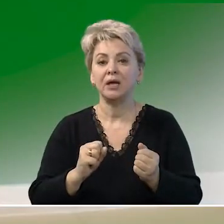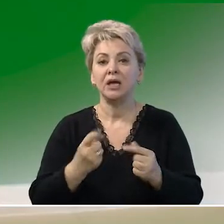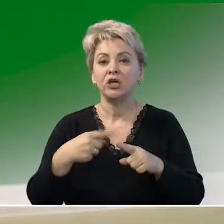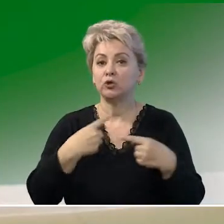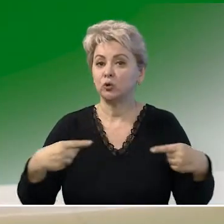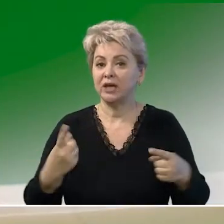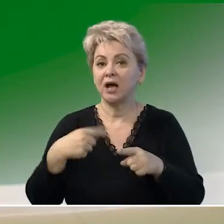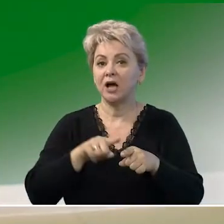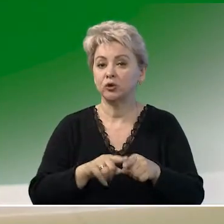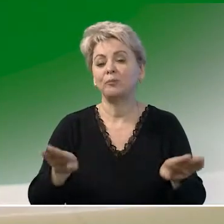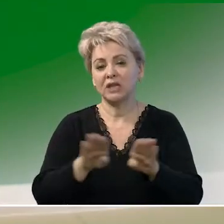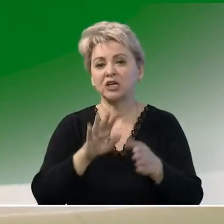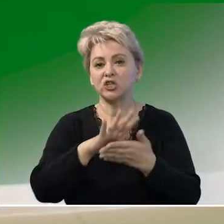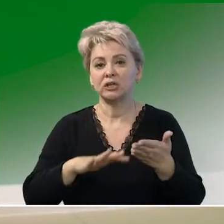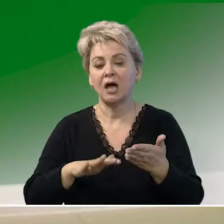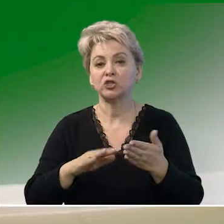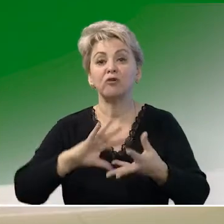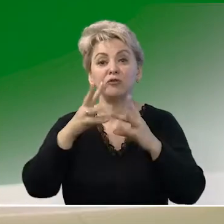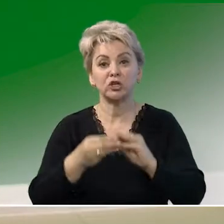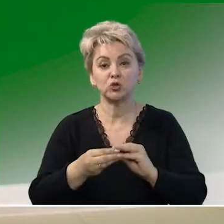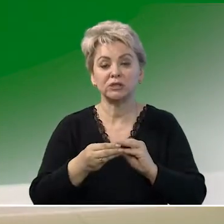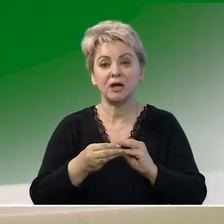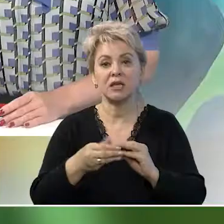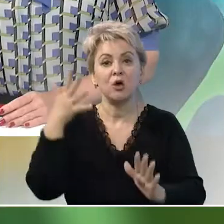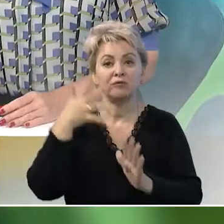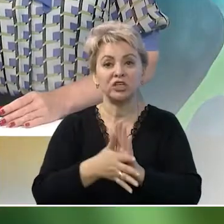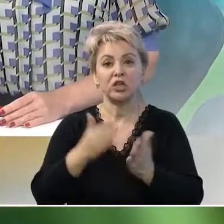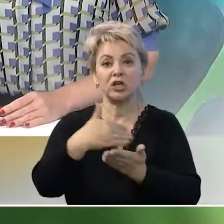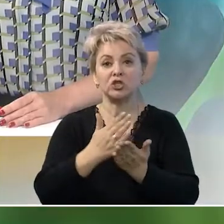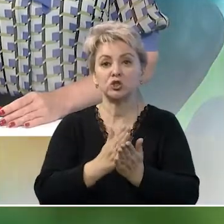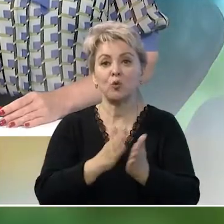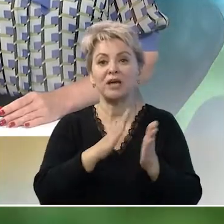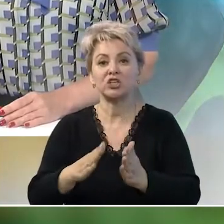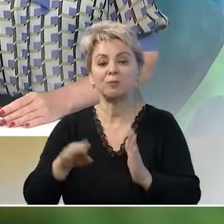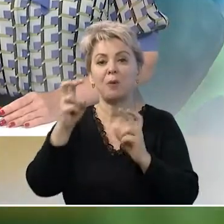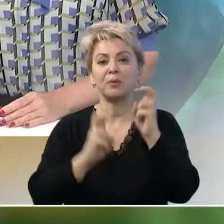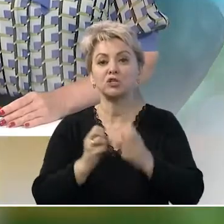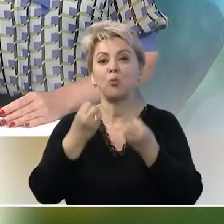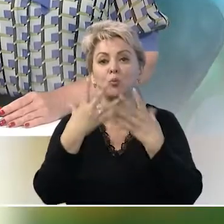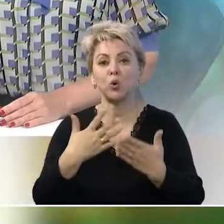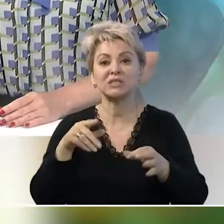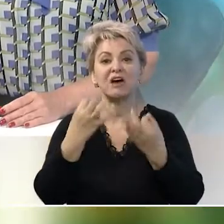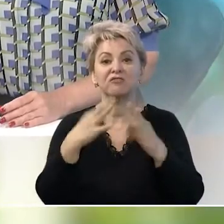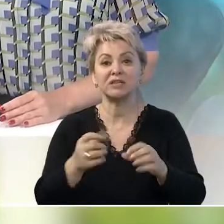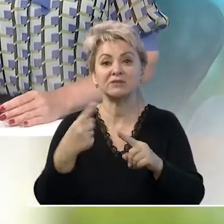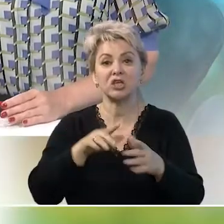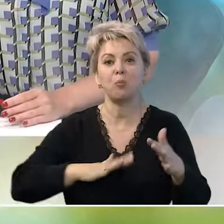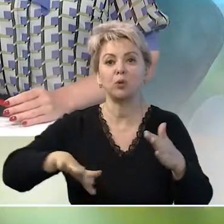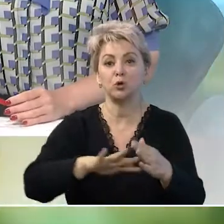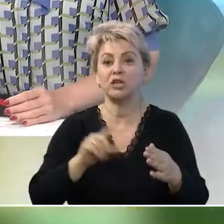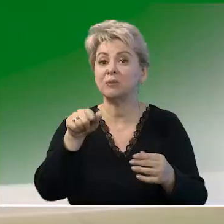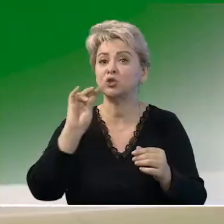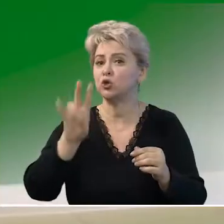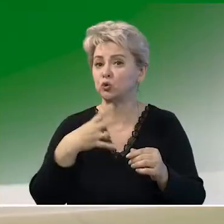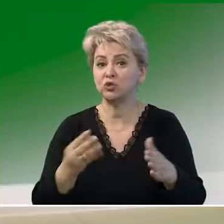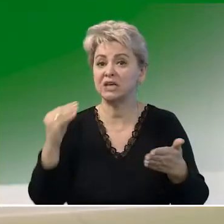именные и так далее и тому подобное. Так вот, в результате внедрения инструментов биржевого производства, просто они высвободили эту площадь, им не